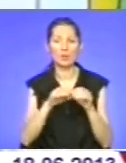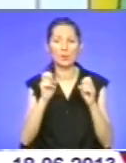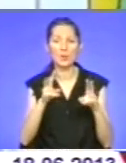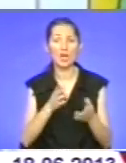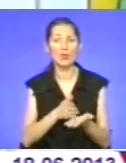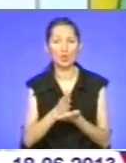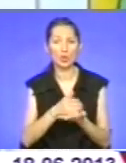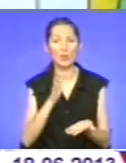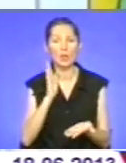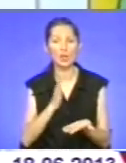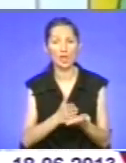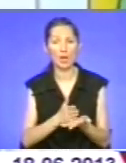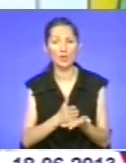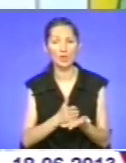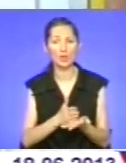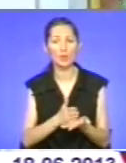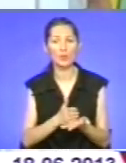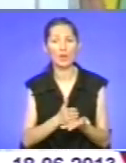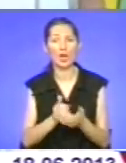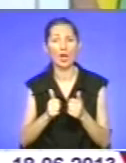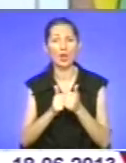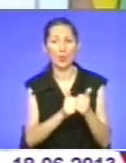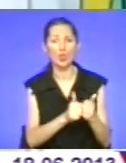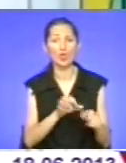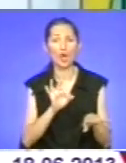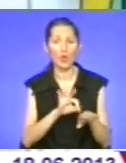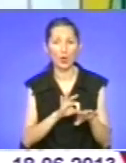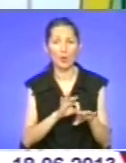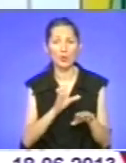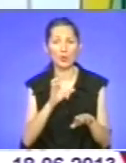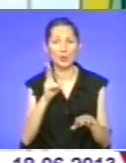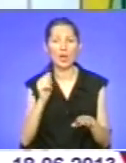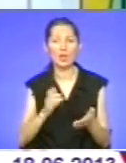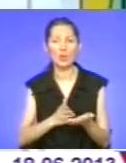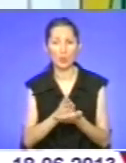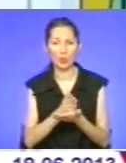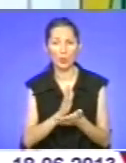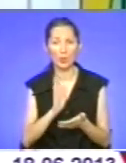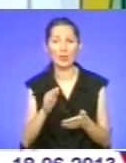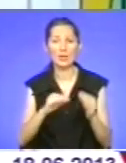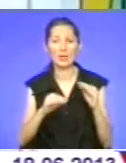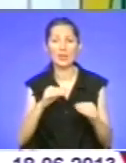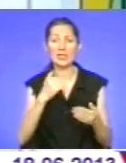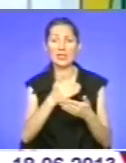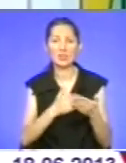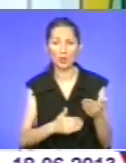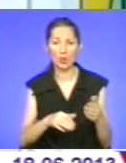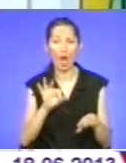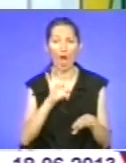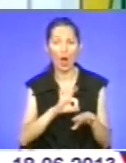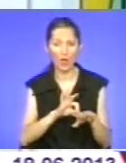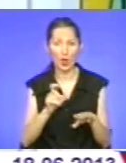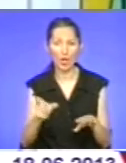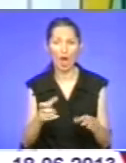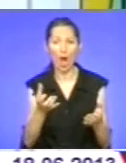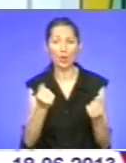наявністю супутньої патології, соціальними службами буде складатися список, і хворі отримують